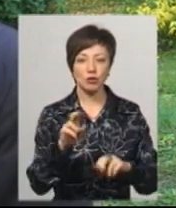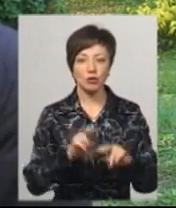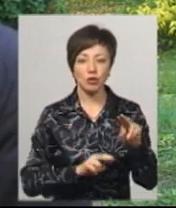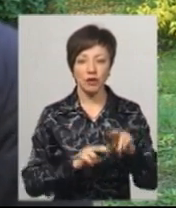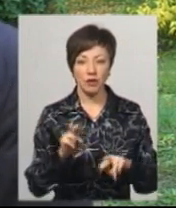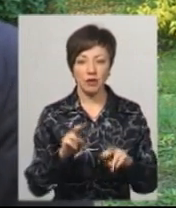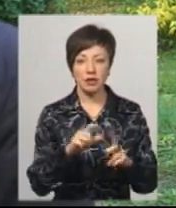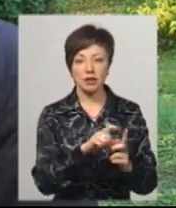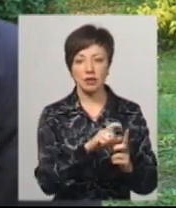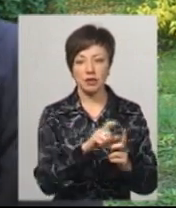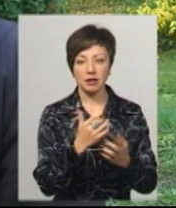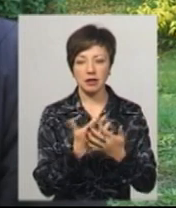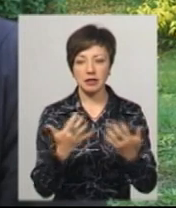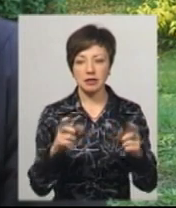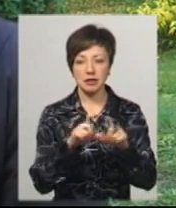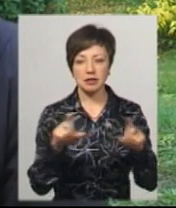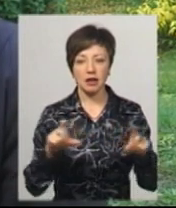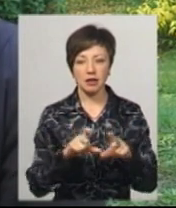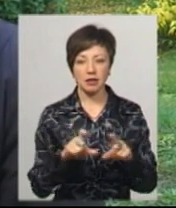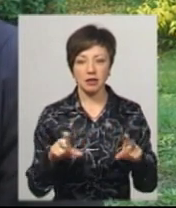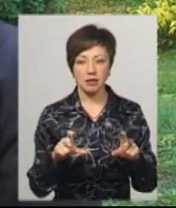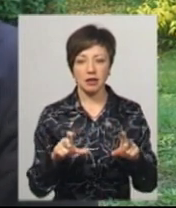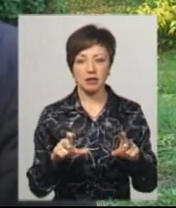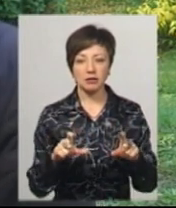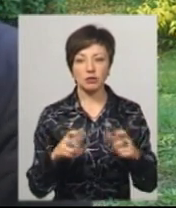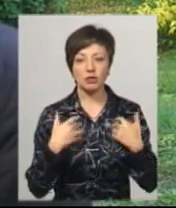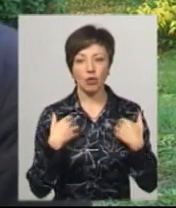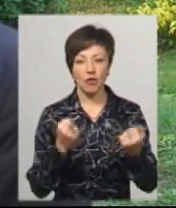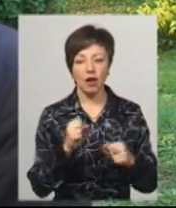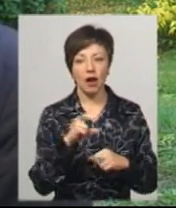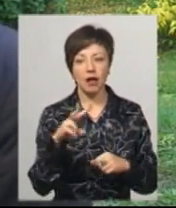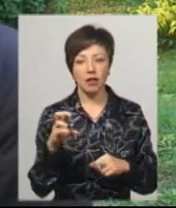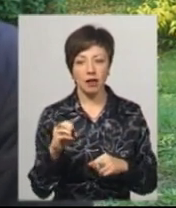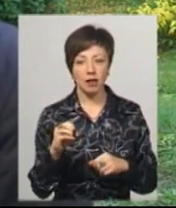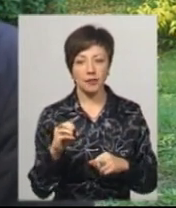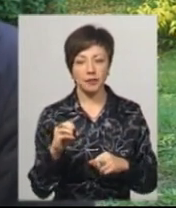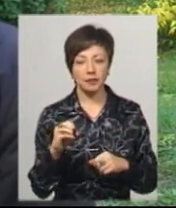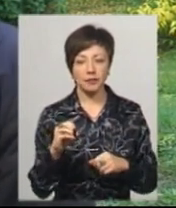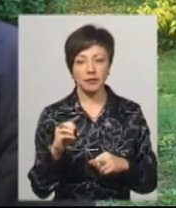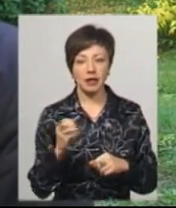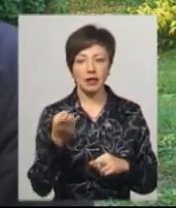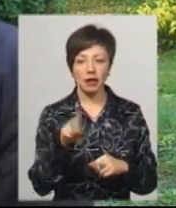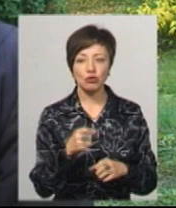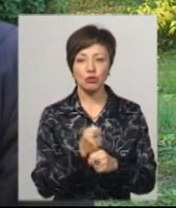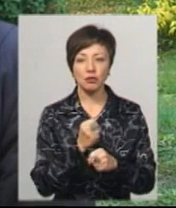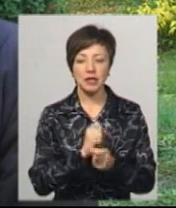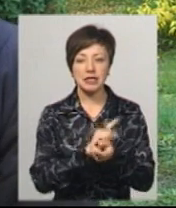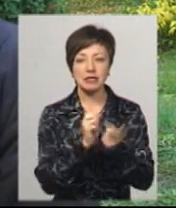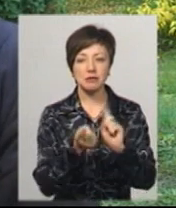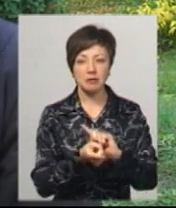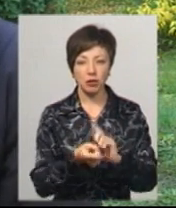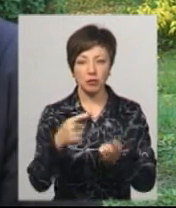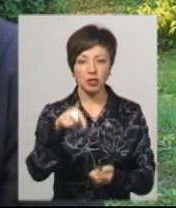заклади здоров'я, але для спорту. А те, що зробили зміну цільового